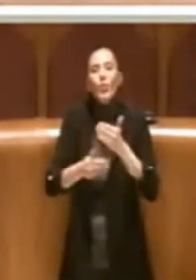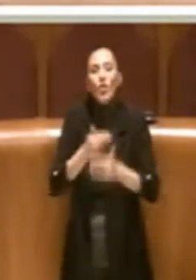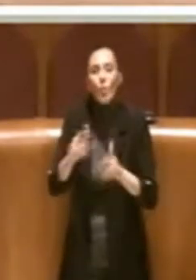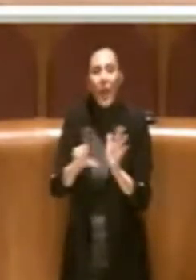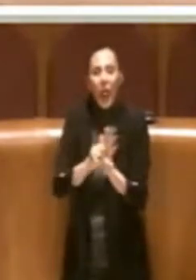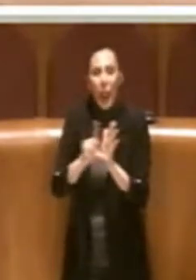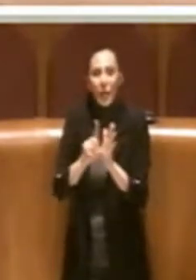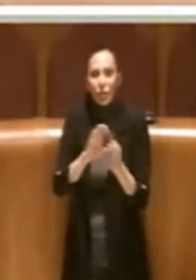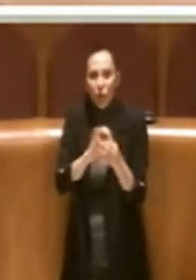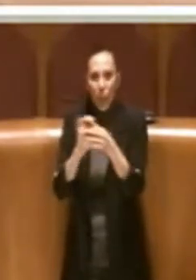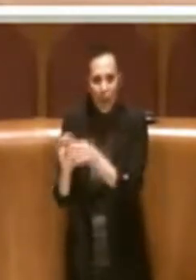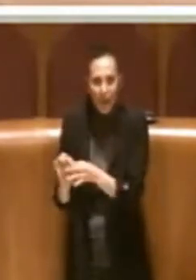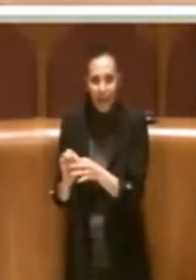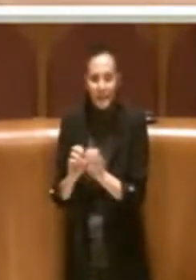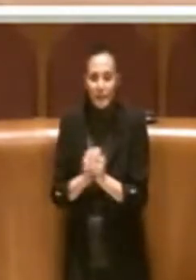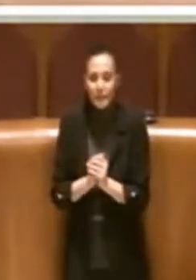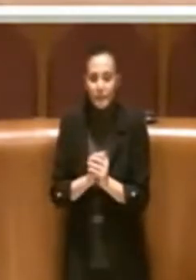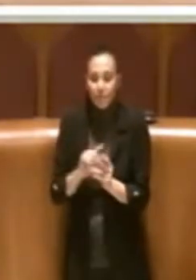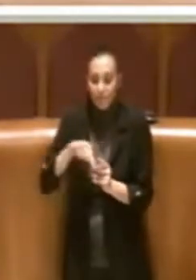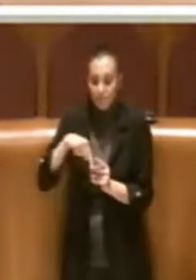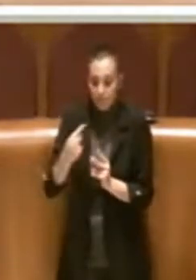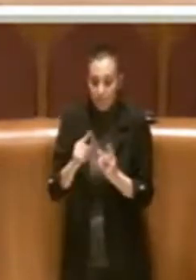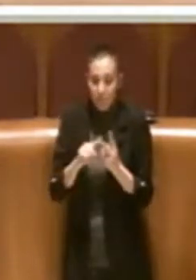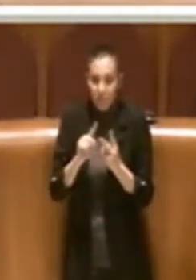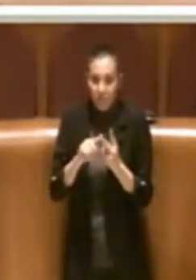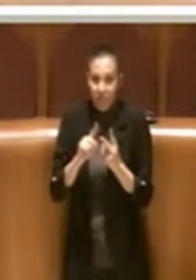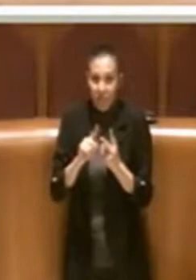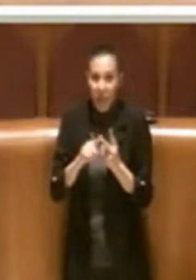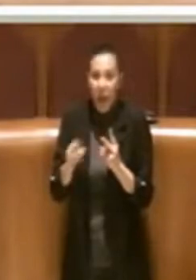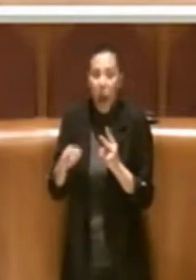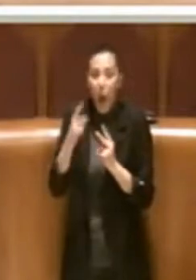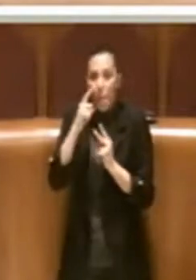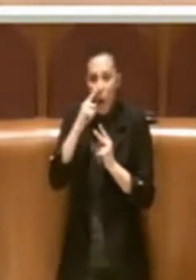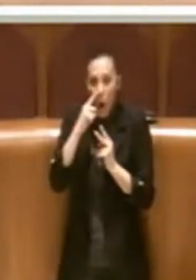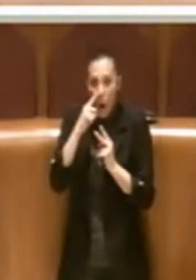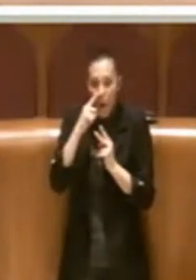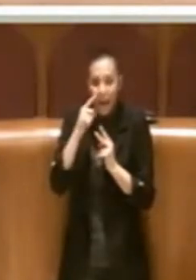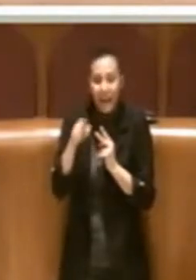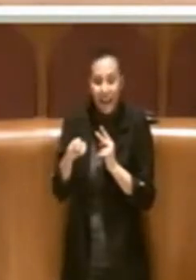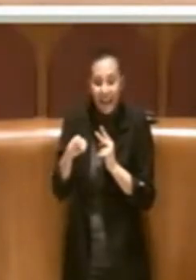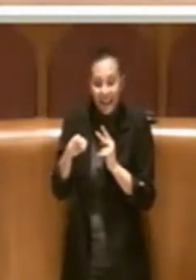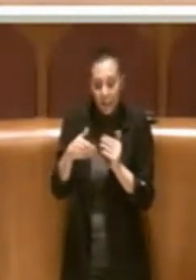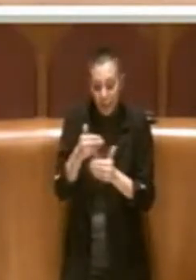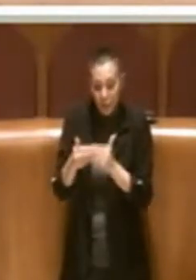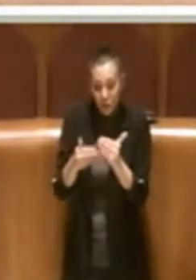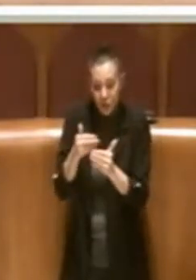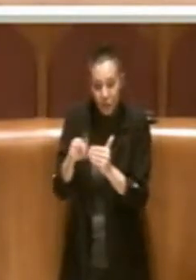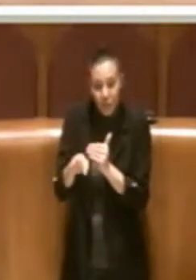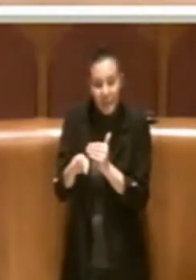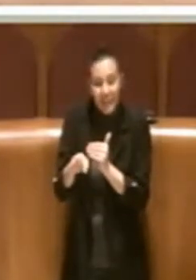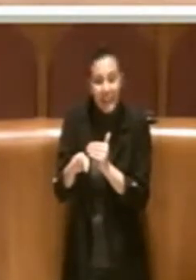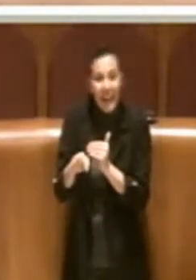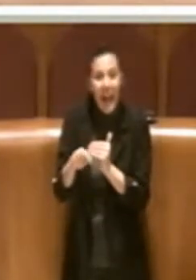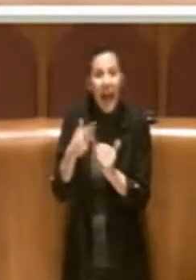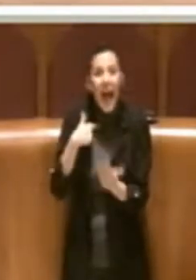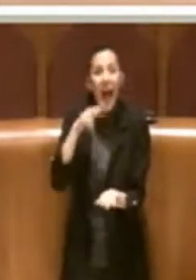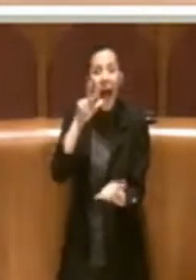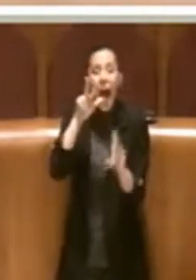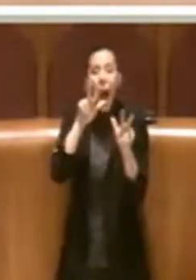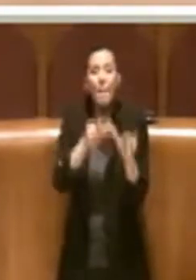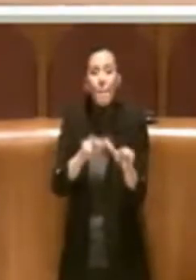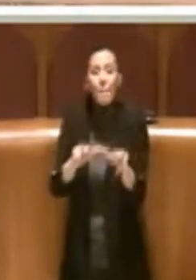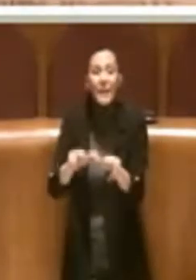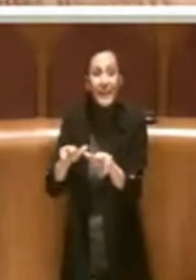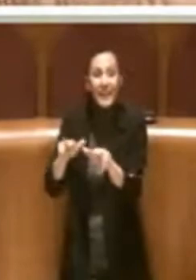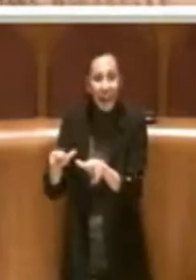Secondariamente, nell'emore della conclusione di questo iter chiediamo sostanzialmente che venga applicato quello